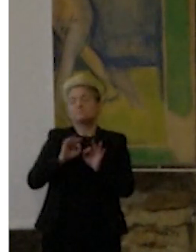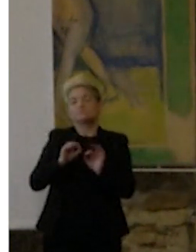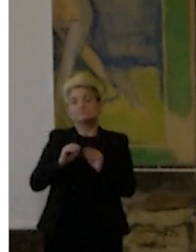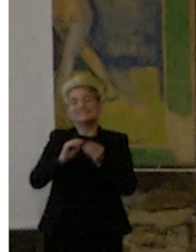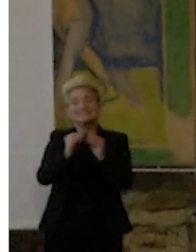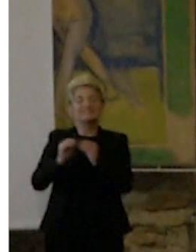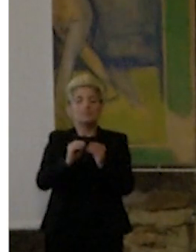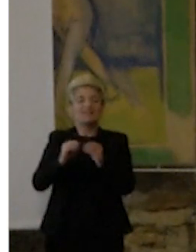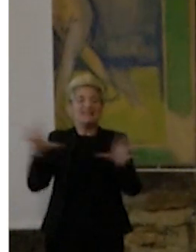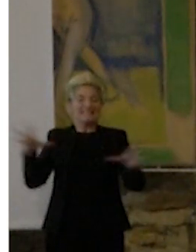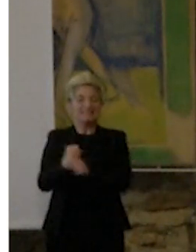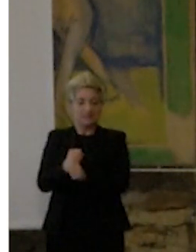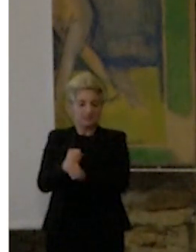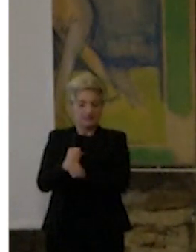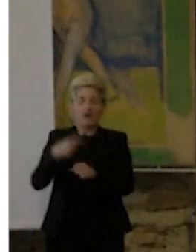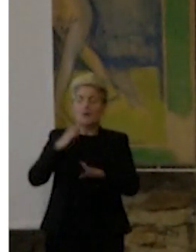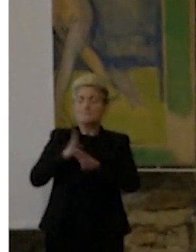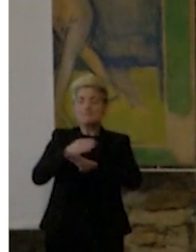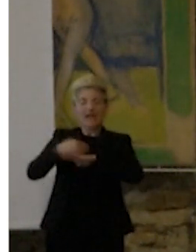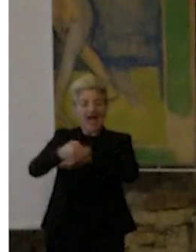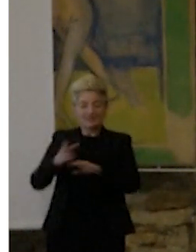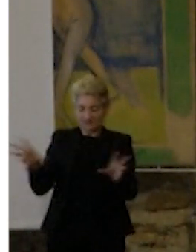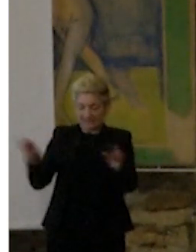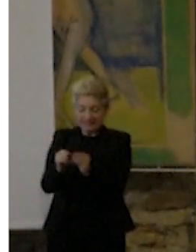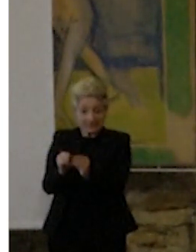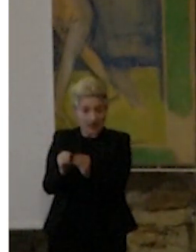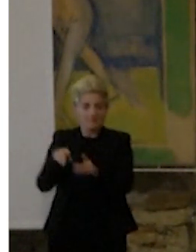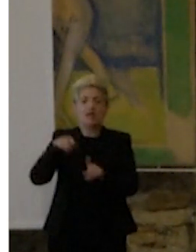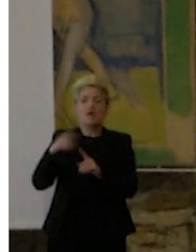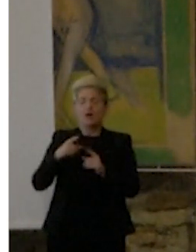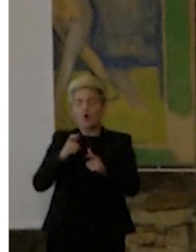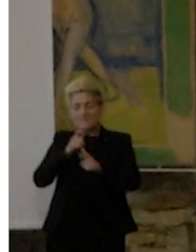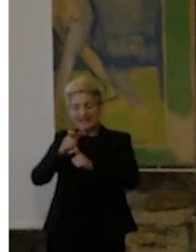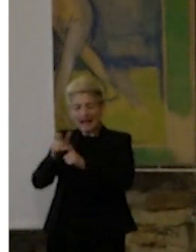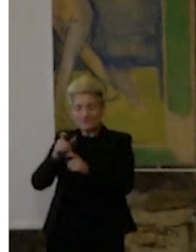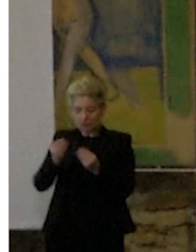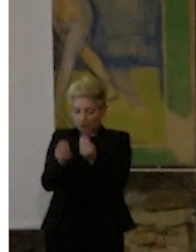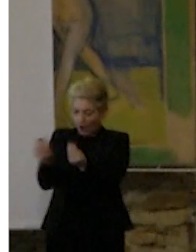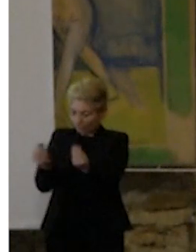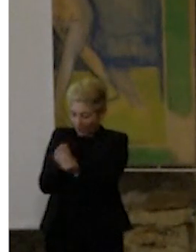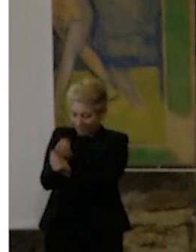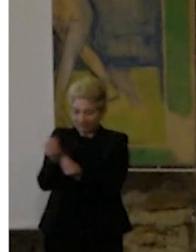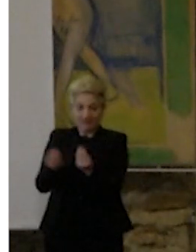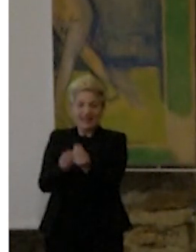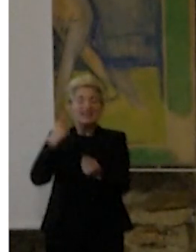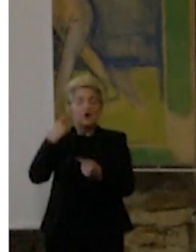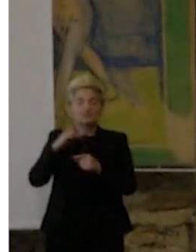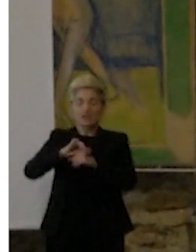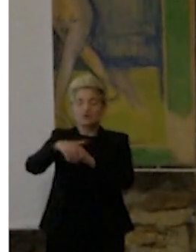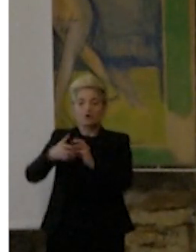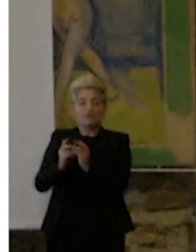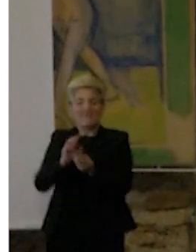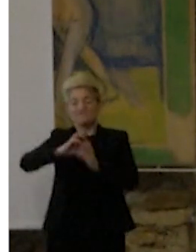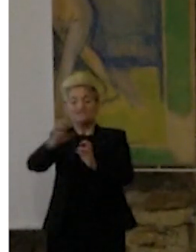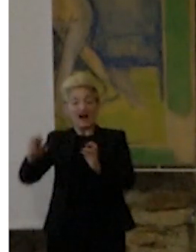accorpamenti di pezzi, si relazionano tra loro, le tocco e sento più cose contemporaneamente. Allora la